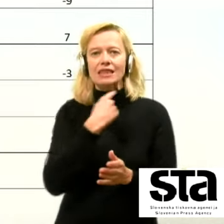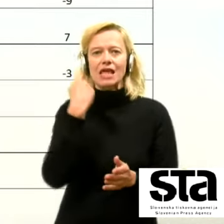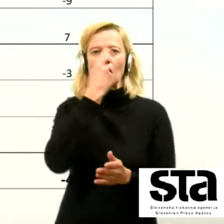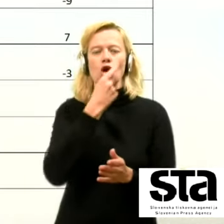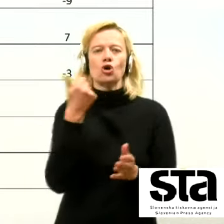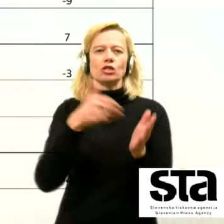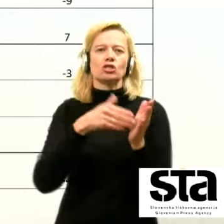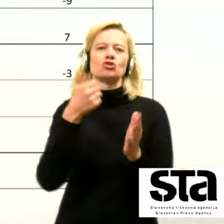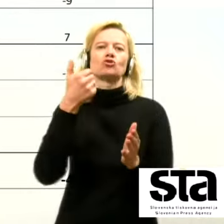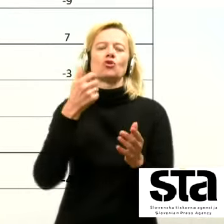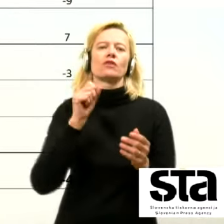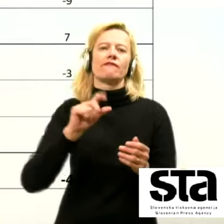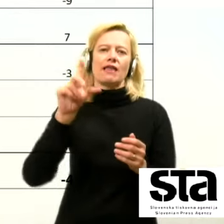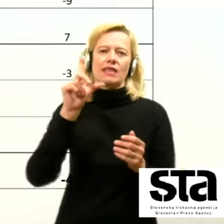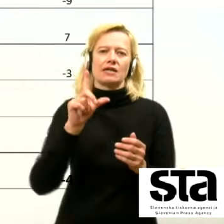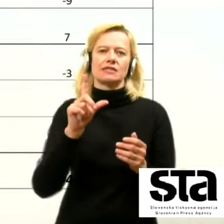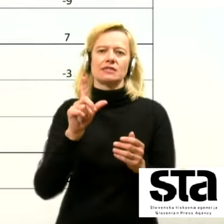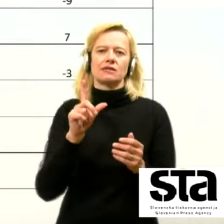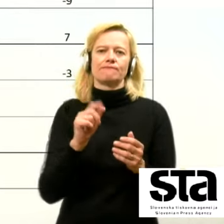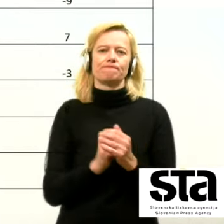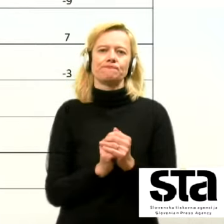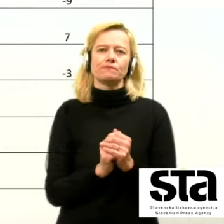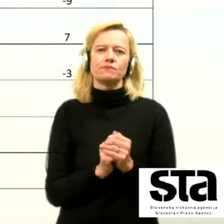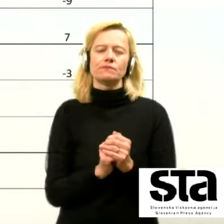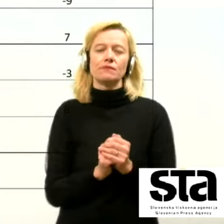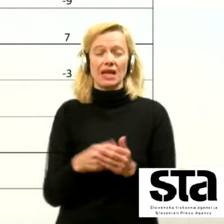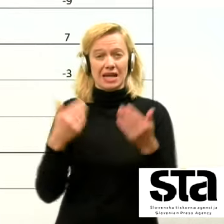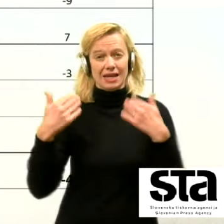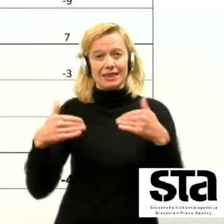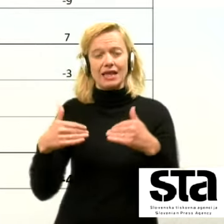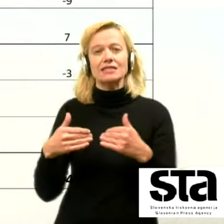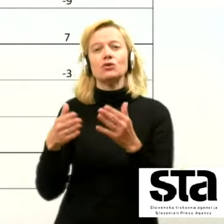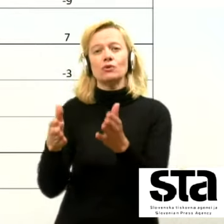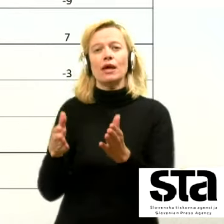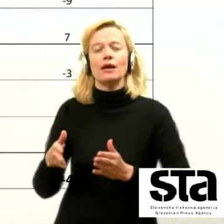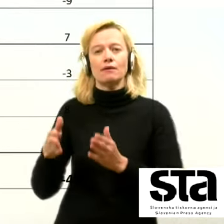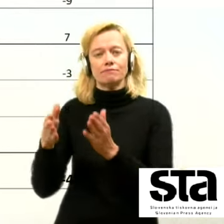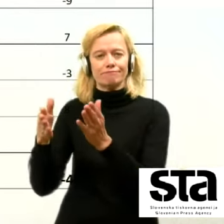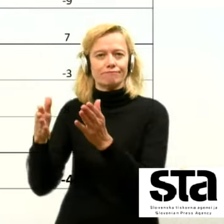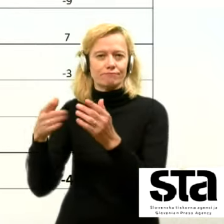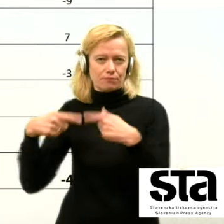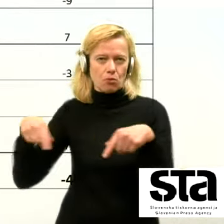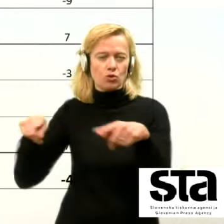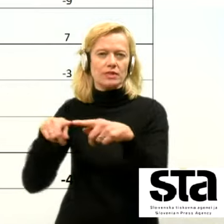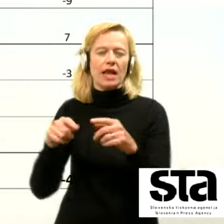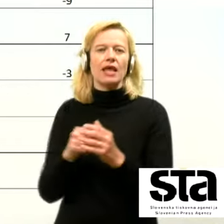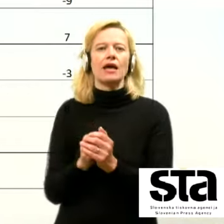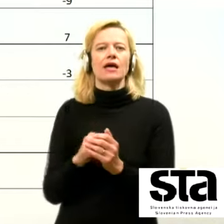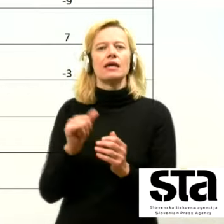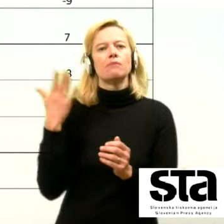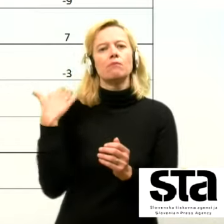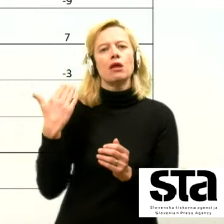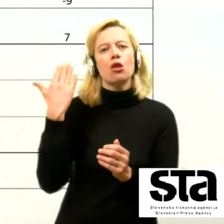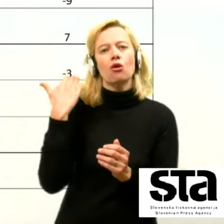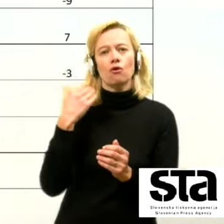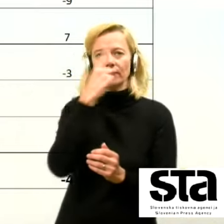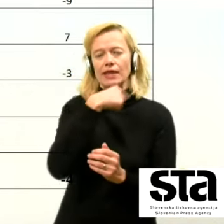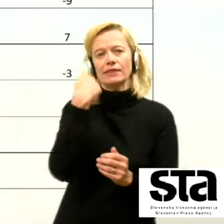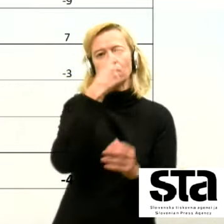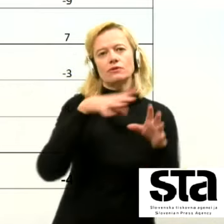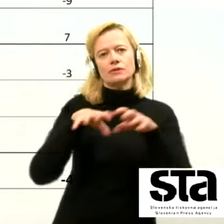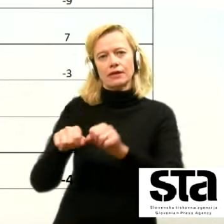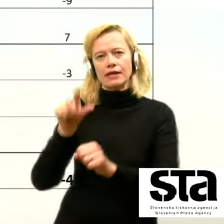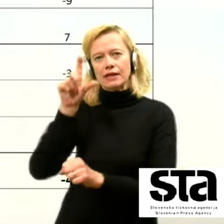1112. Ko gre za intenzivne oddelke, je bilo v nedeljo